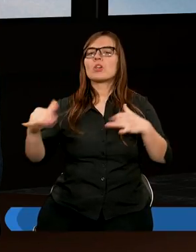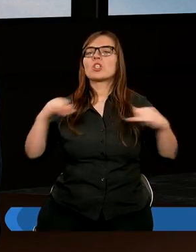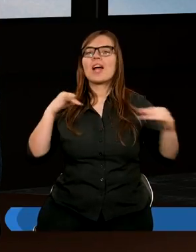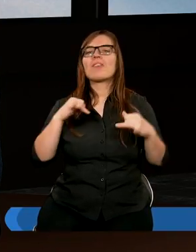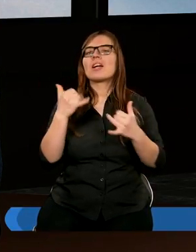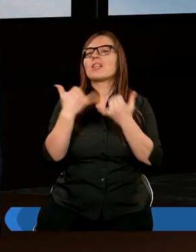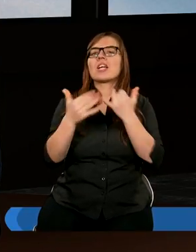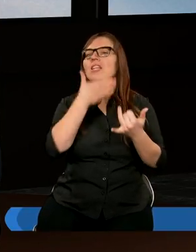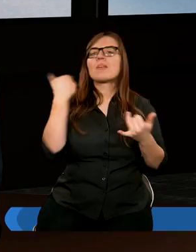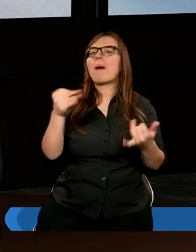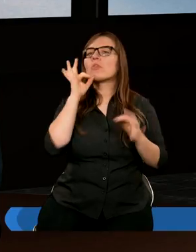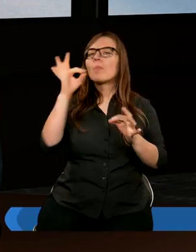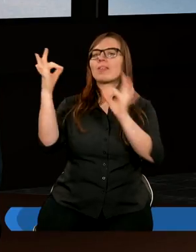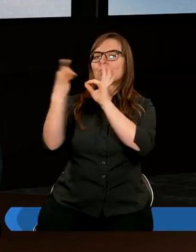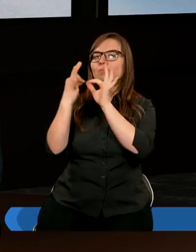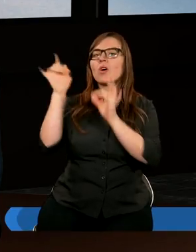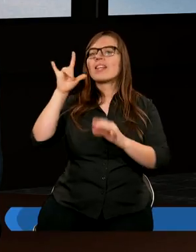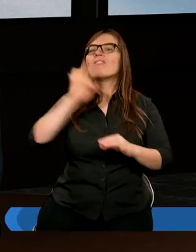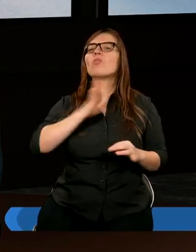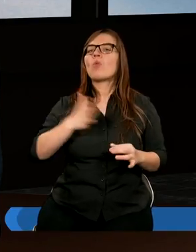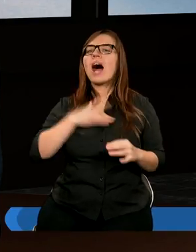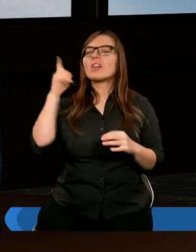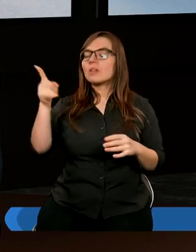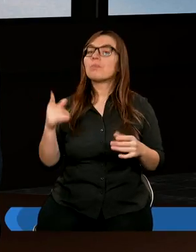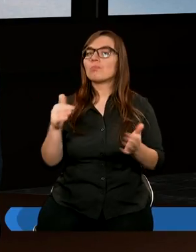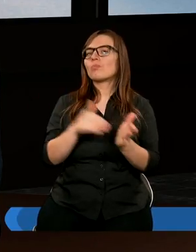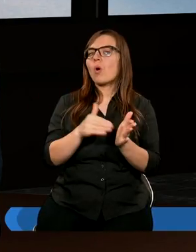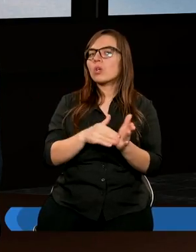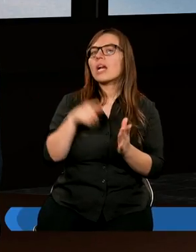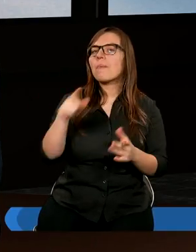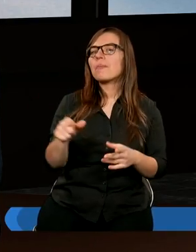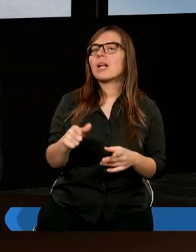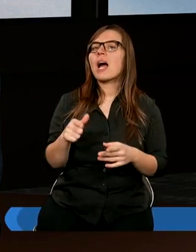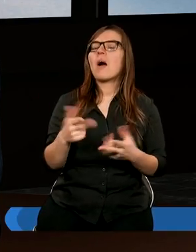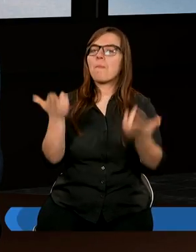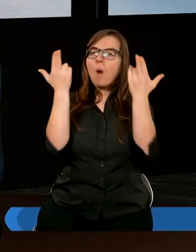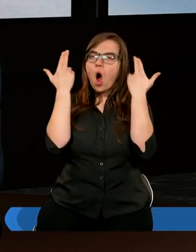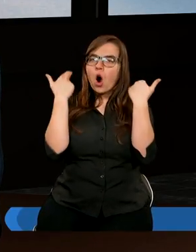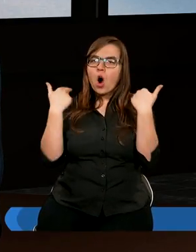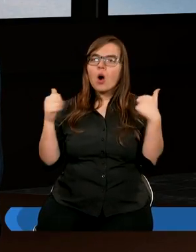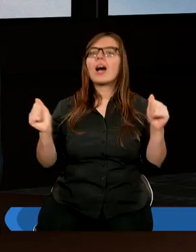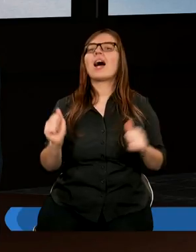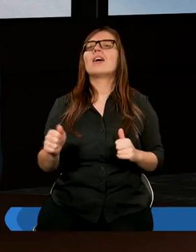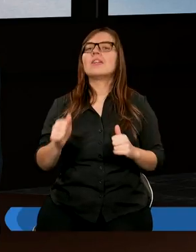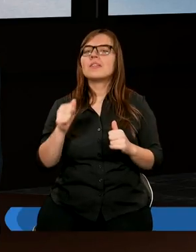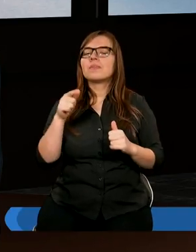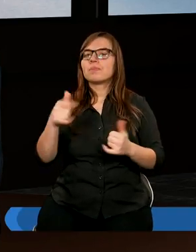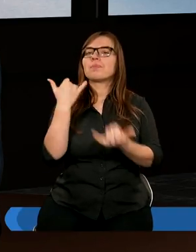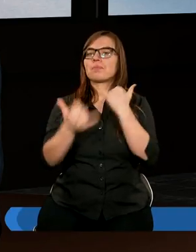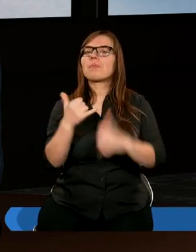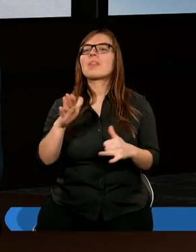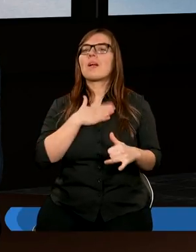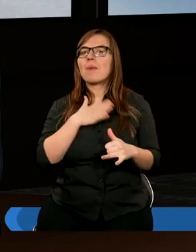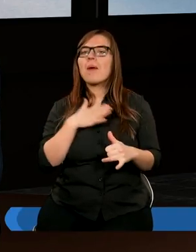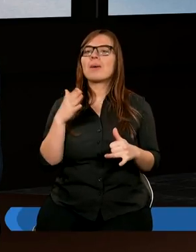mając dobrego kontaktu z właścicielem? Potrzebna jest pokora i zrozumienie, że jeżeli